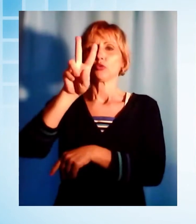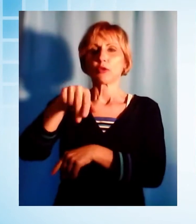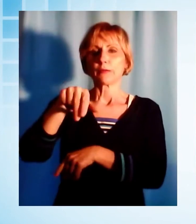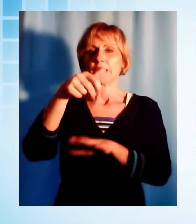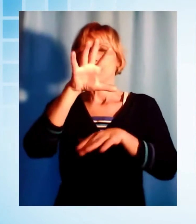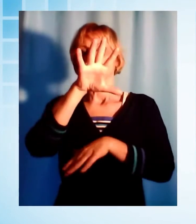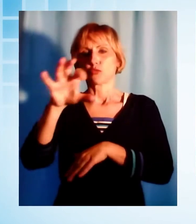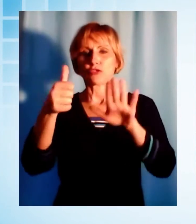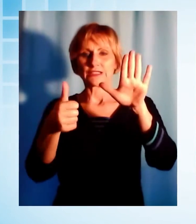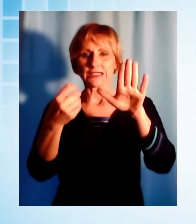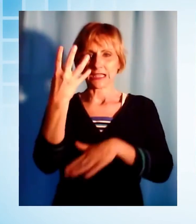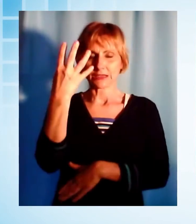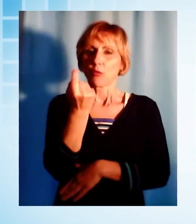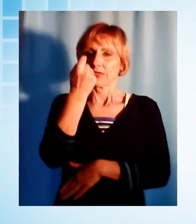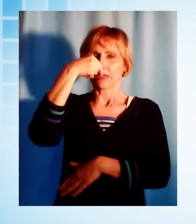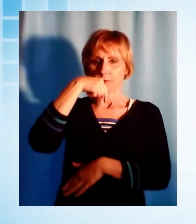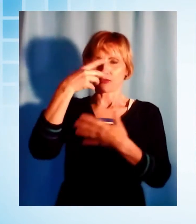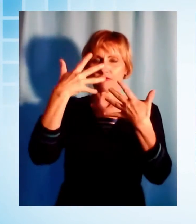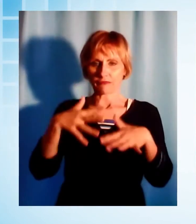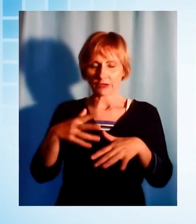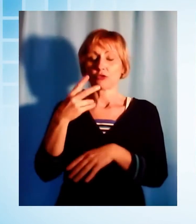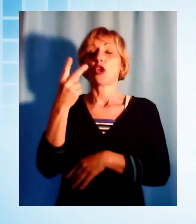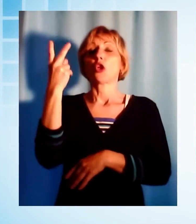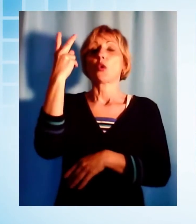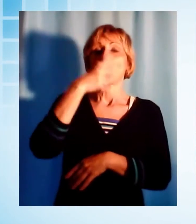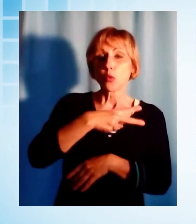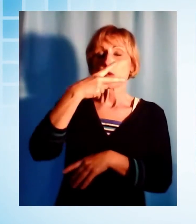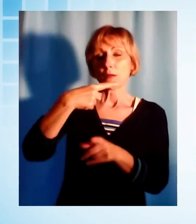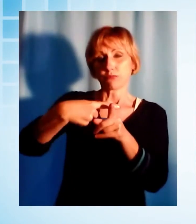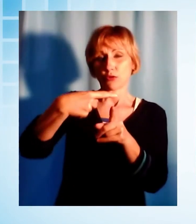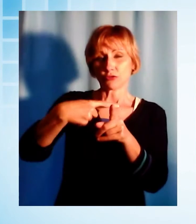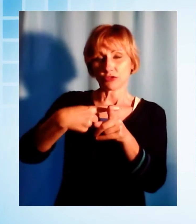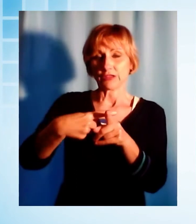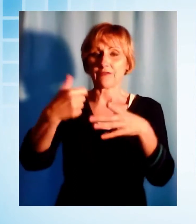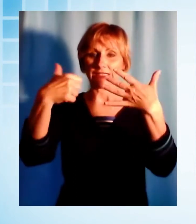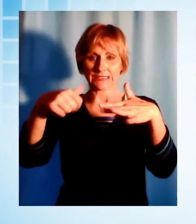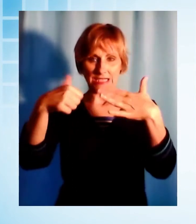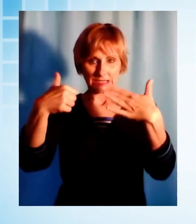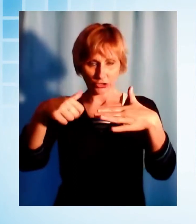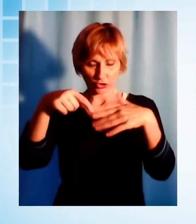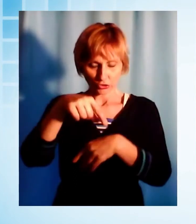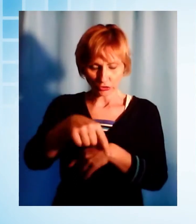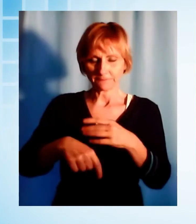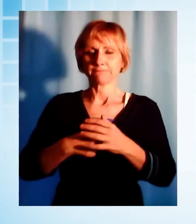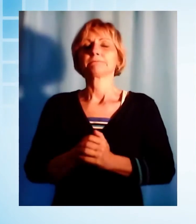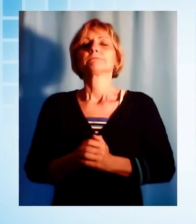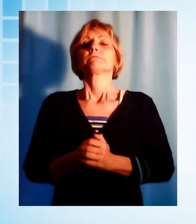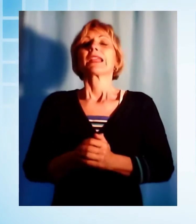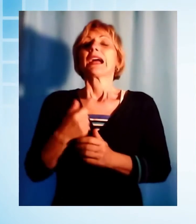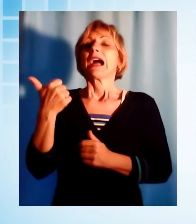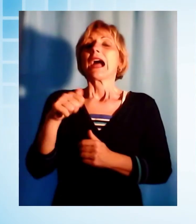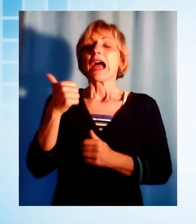eseguiti, a Lucca i nuovi positivi sarebbero 16 in più. Aumentano anche le